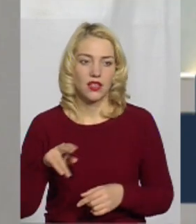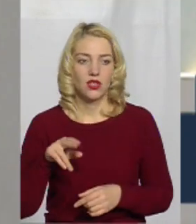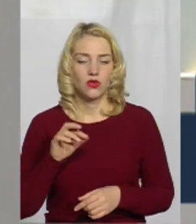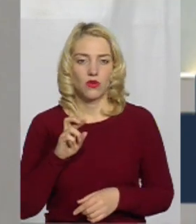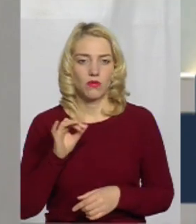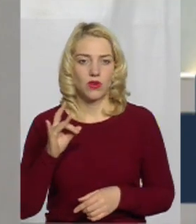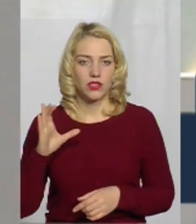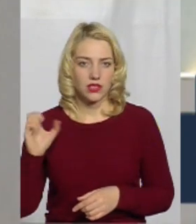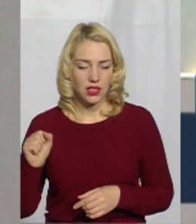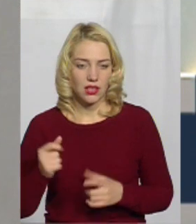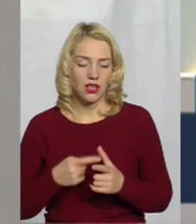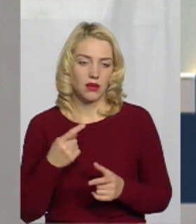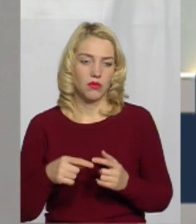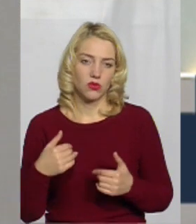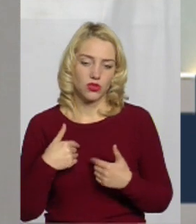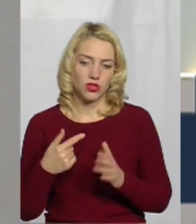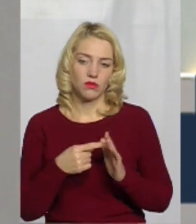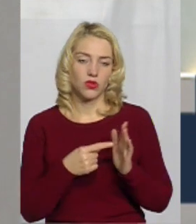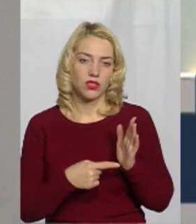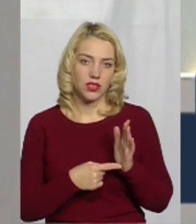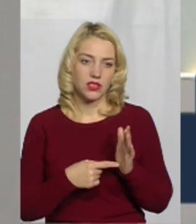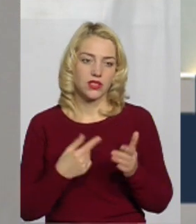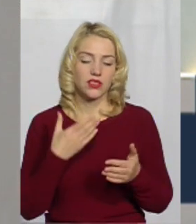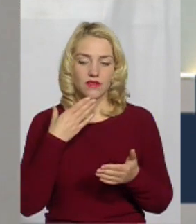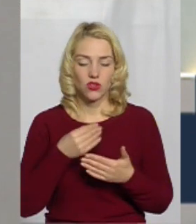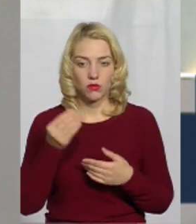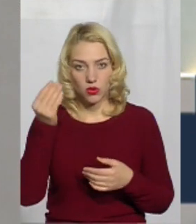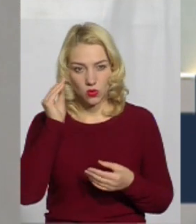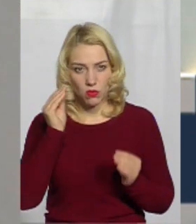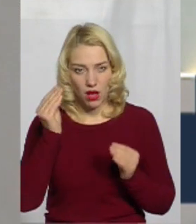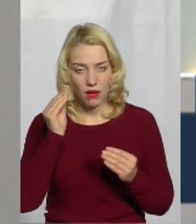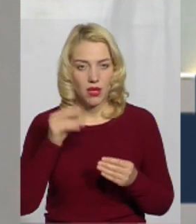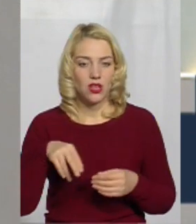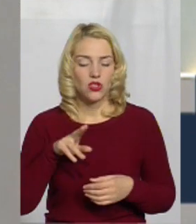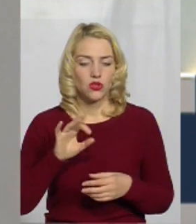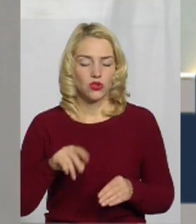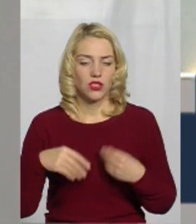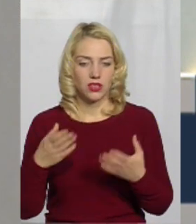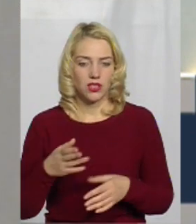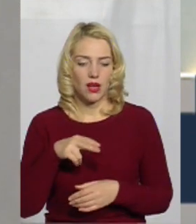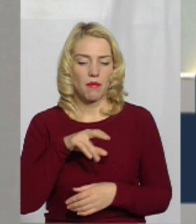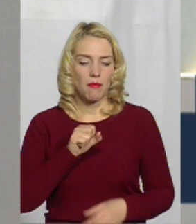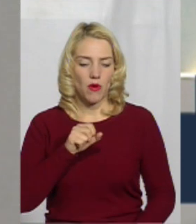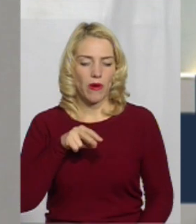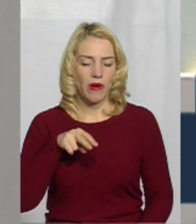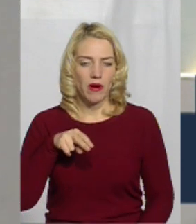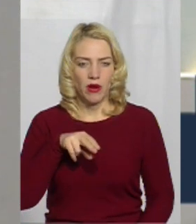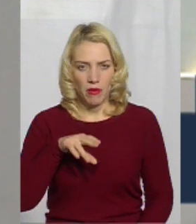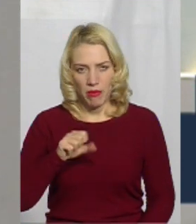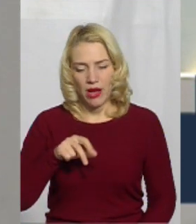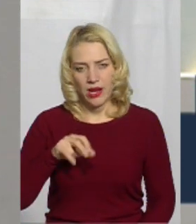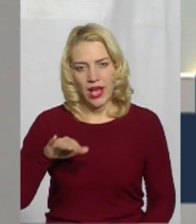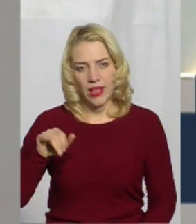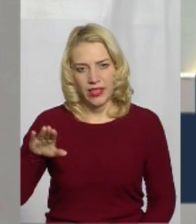Бориса або хочете поділитися своїми думками з приводу надання паліативної і хоспісної допомоги у